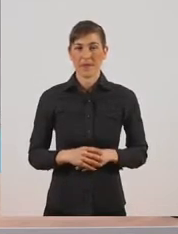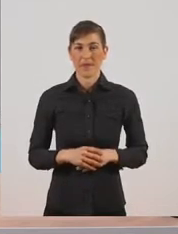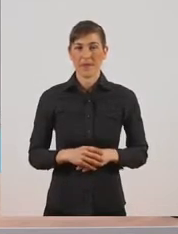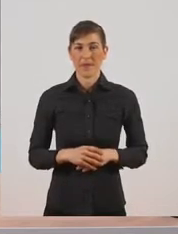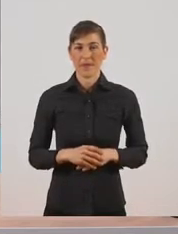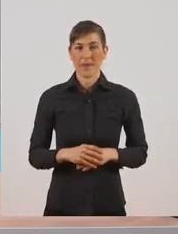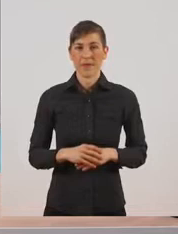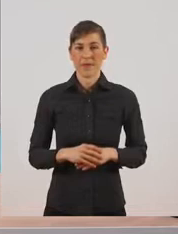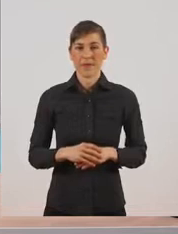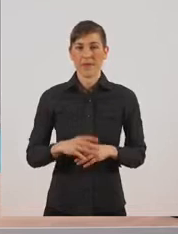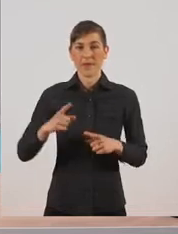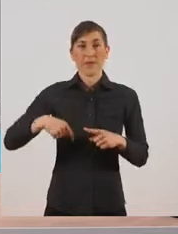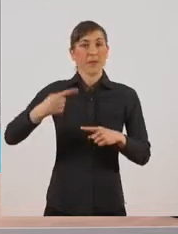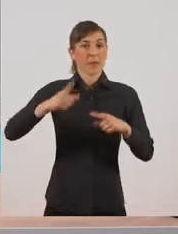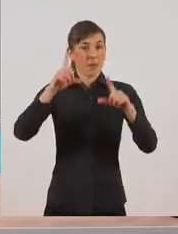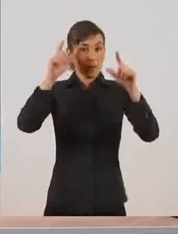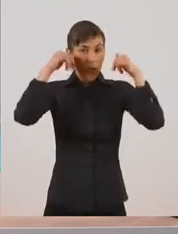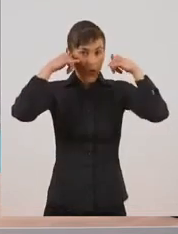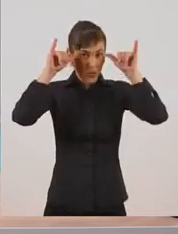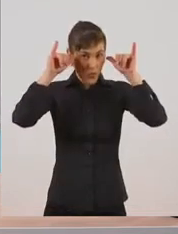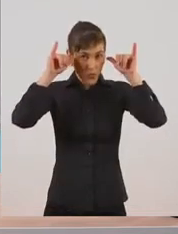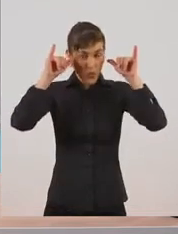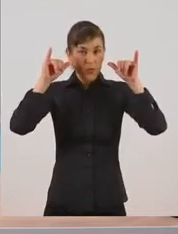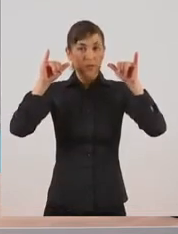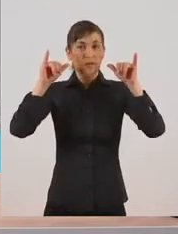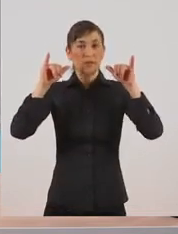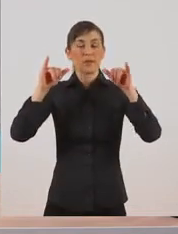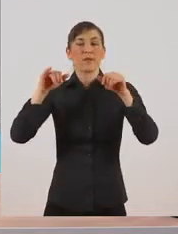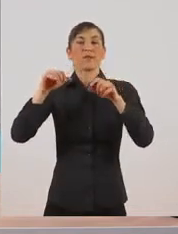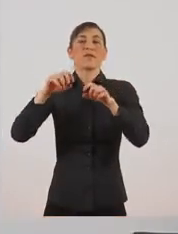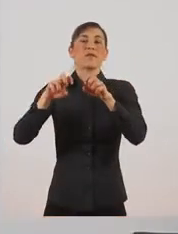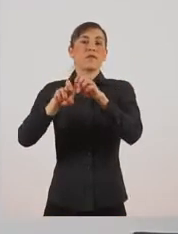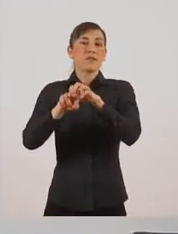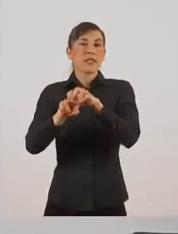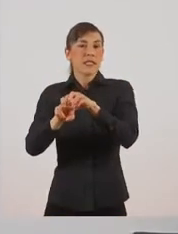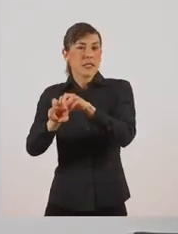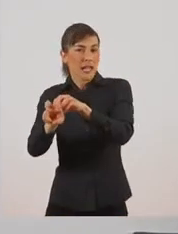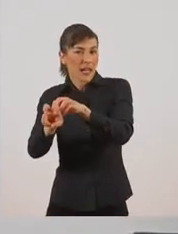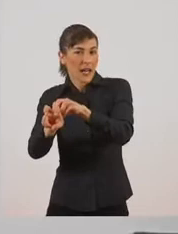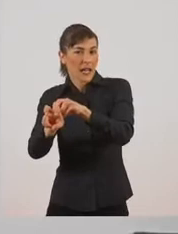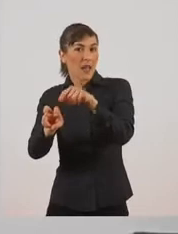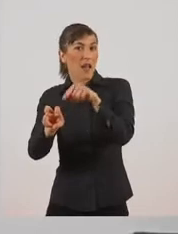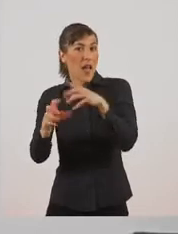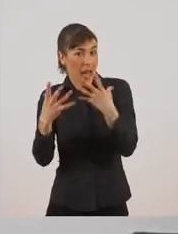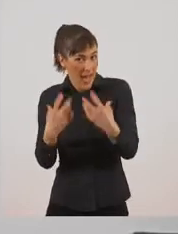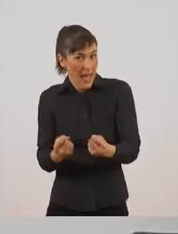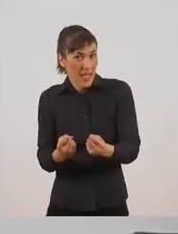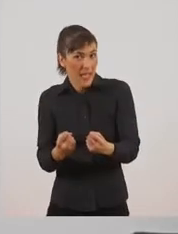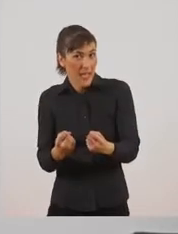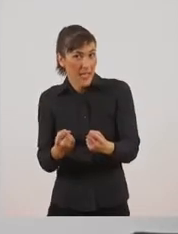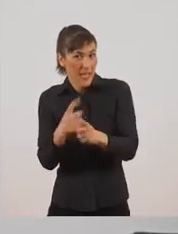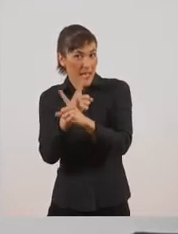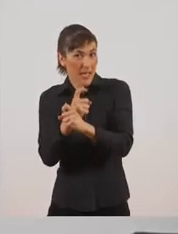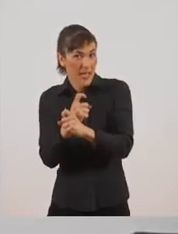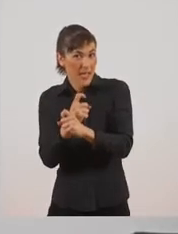Επόμενο μας ζώο είναι το σαλιγκάρι. Έχει σκελετό ή όχι. Όχι.